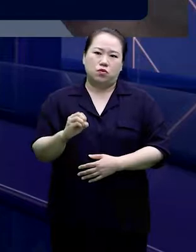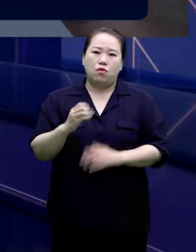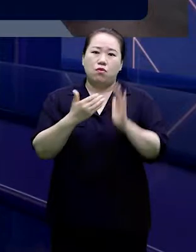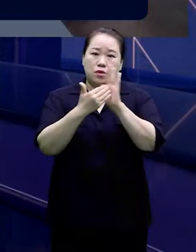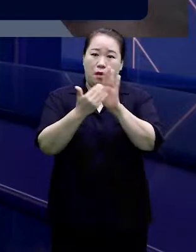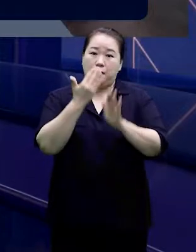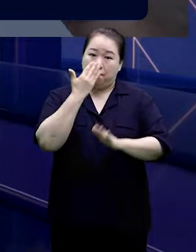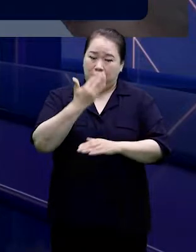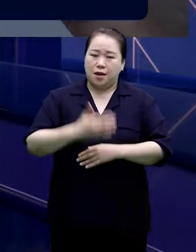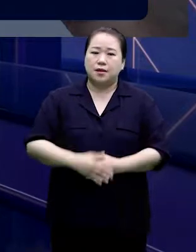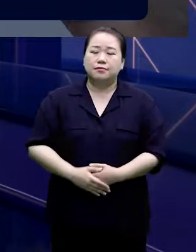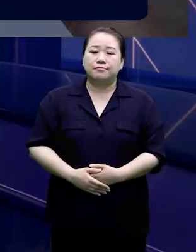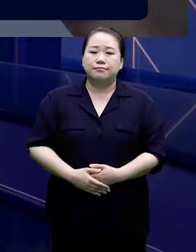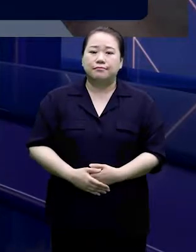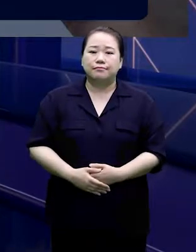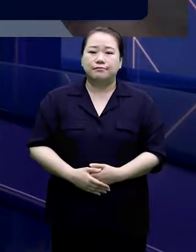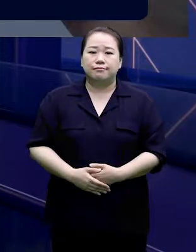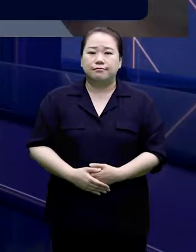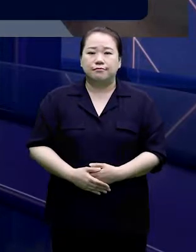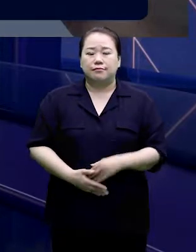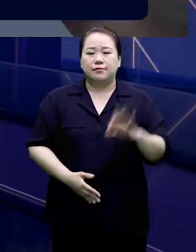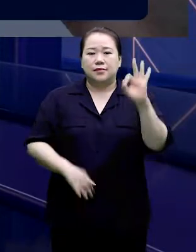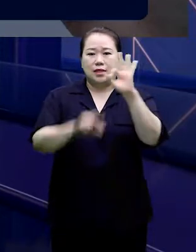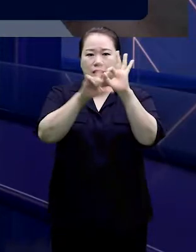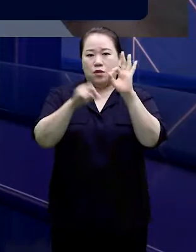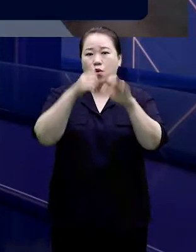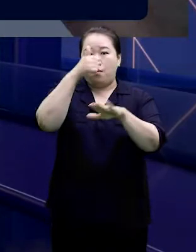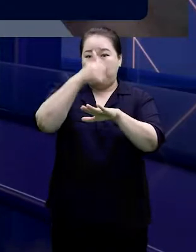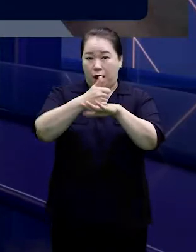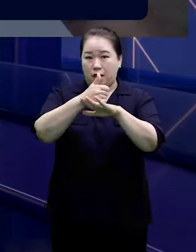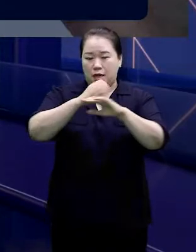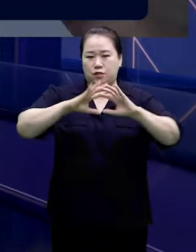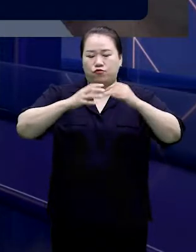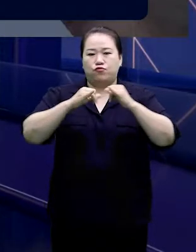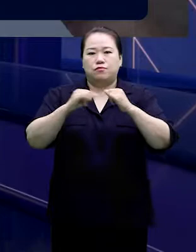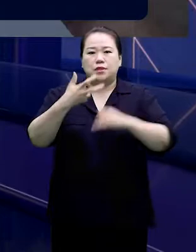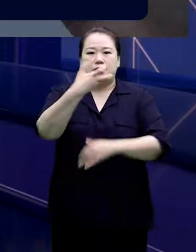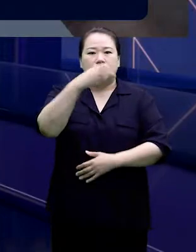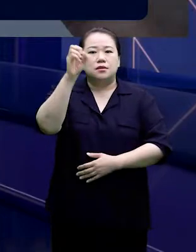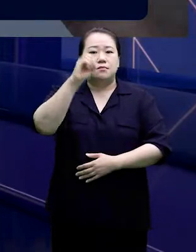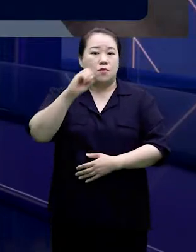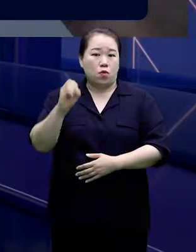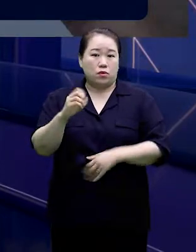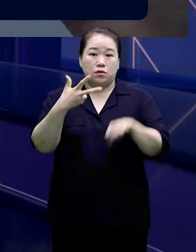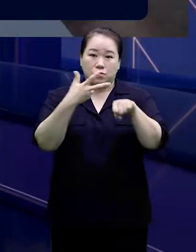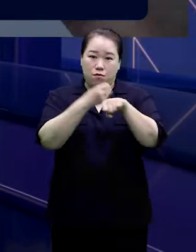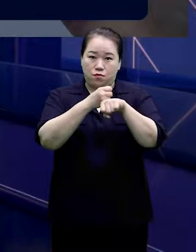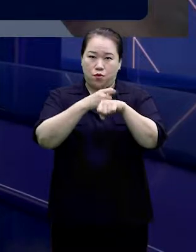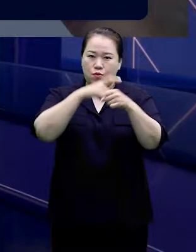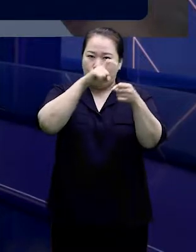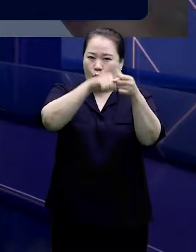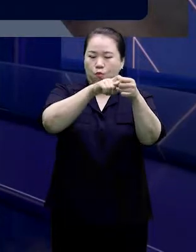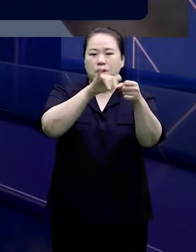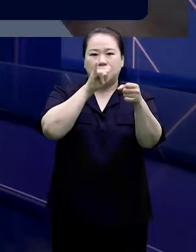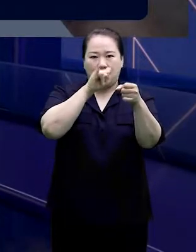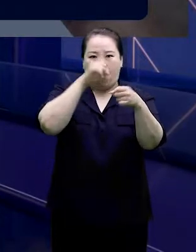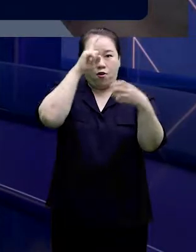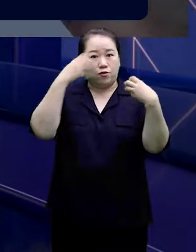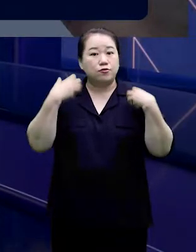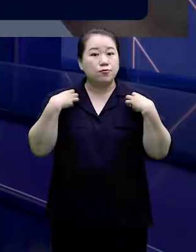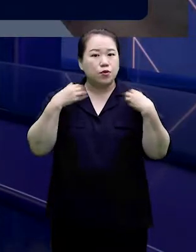말까지 국민 70% 접종 완료를 목표로 하고 있는 우리 정부는 오늘부터 잔여 백신을 활용한